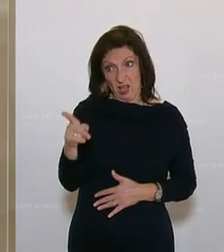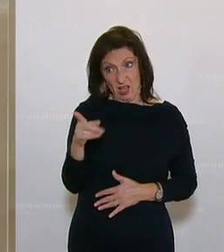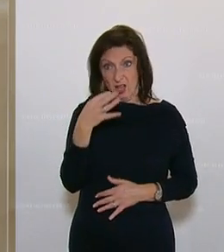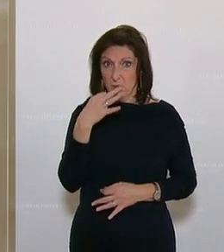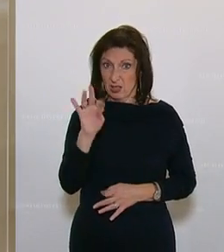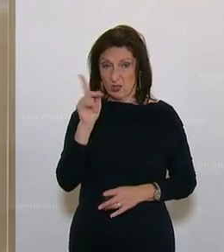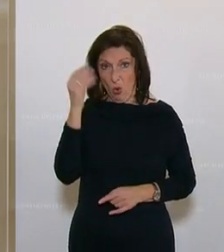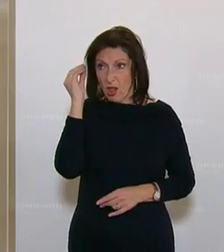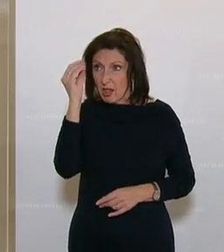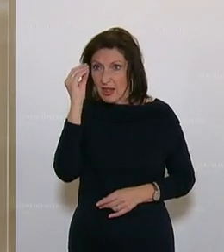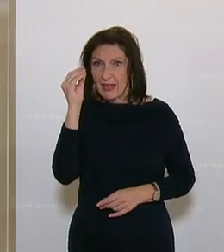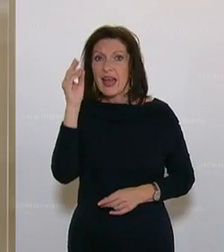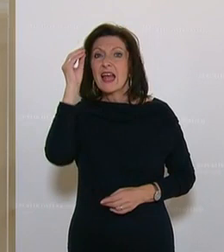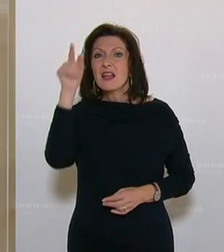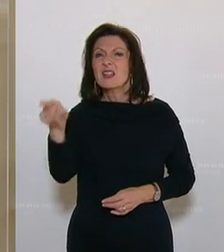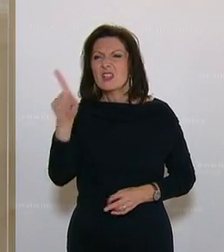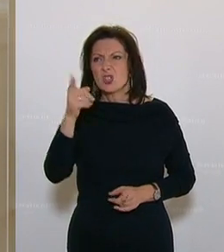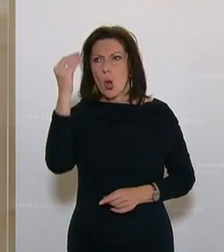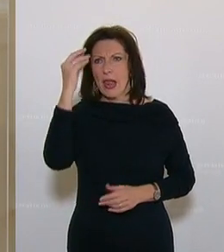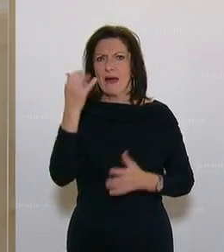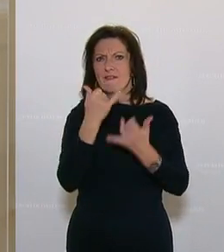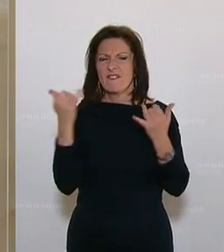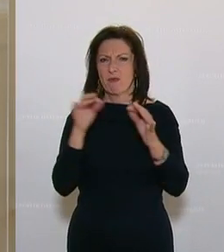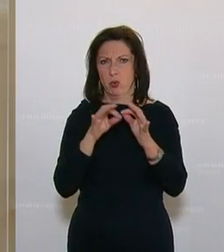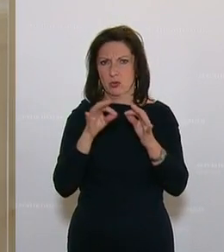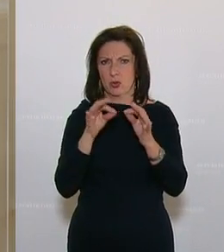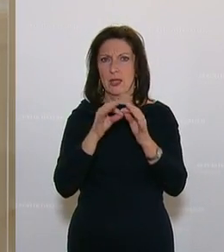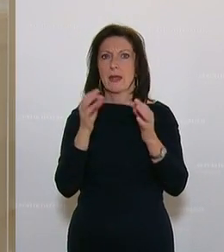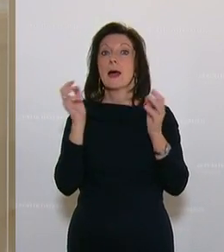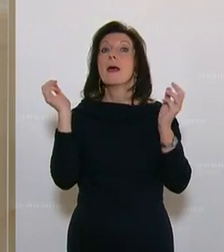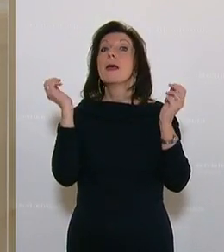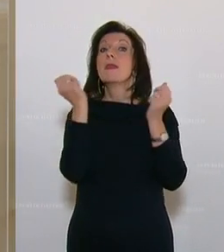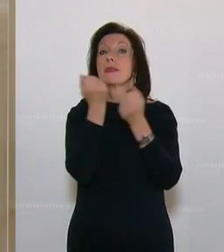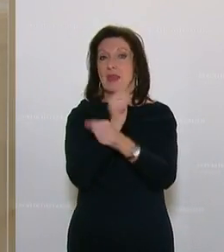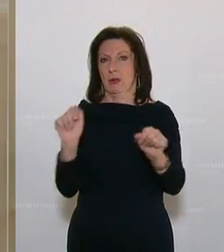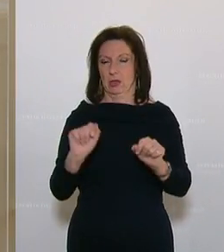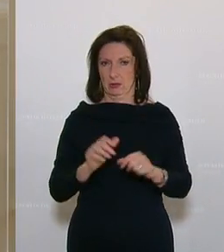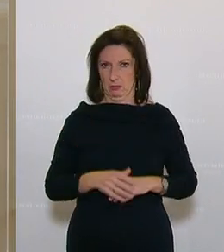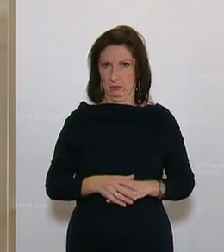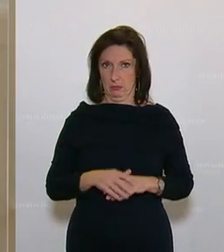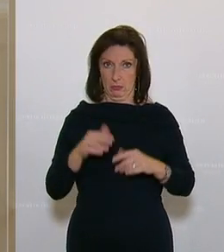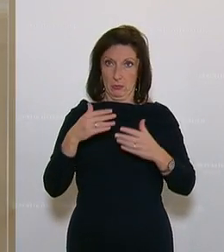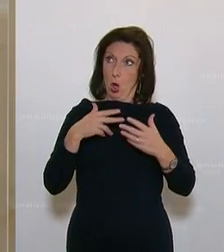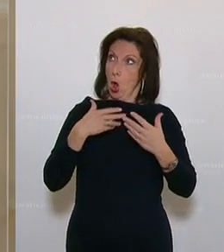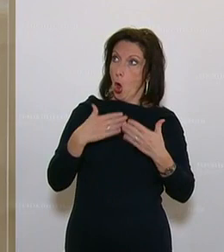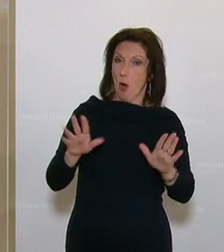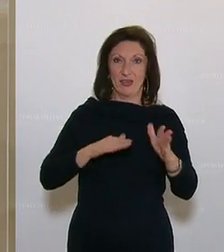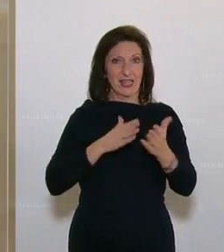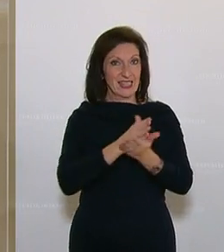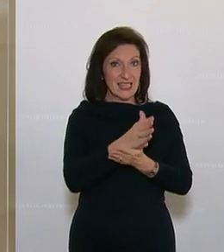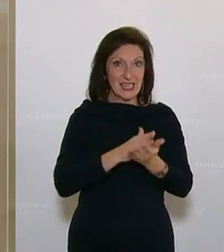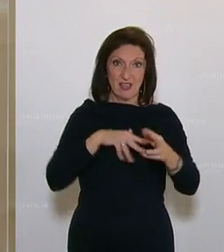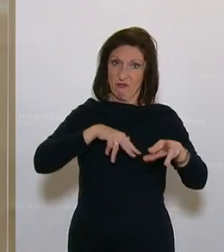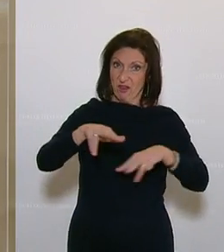Geschichte, aber besser würde passen, lernen Sie Demokratie. Der öffentliche Dienst, die Verwaltung in diesem Land hält die Demokratie